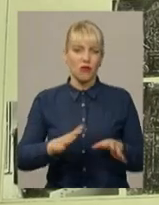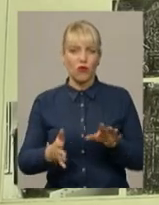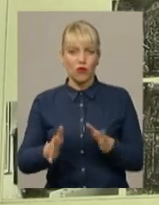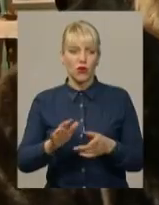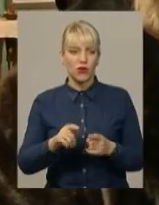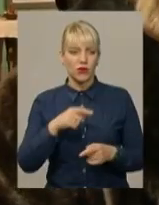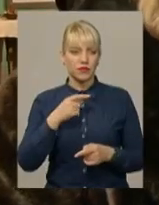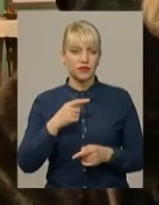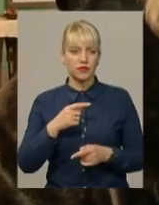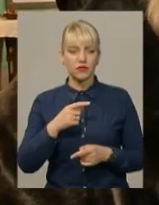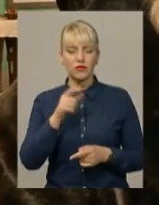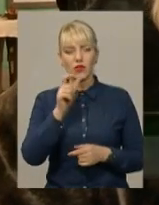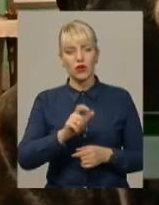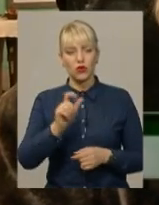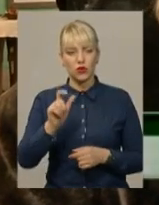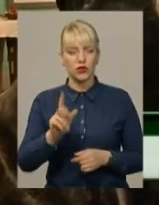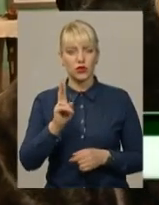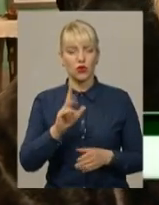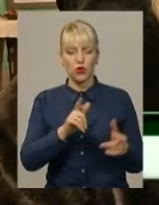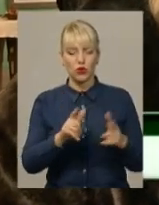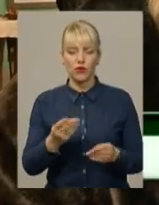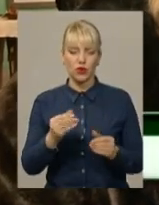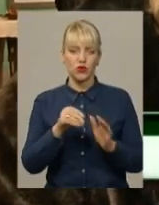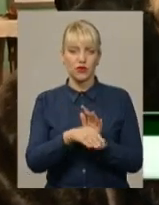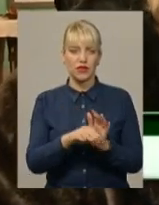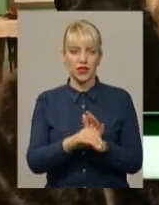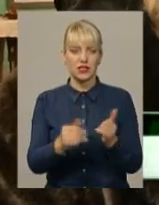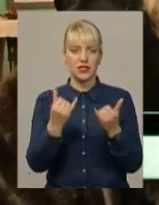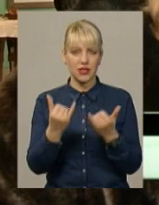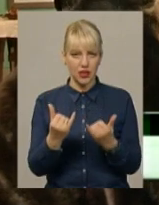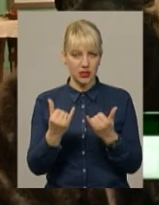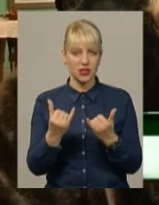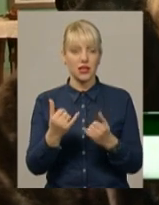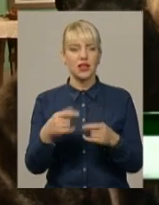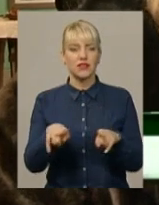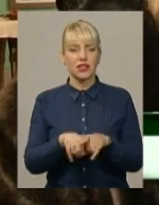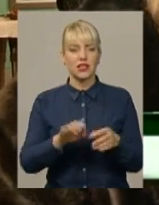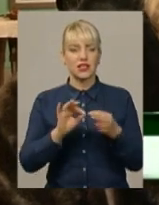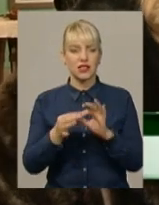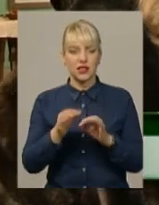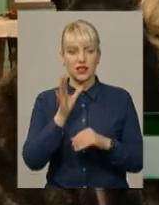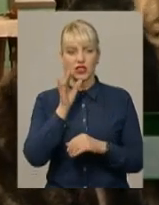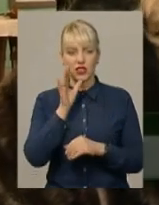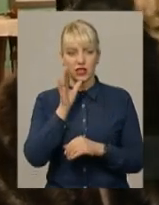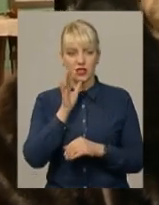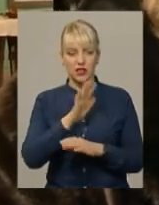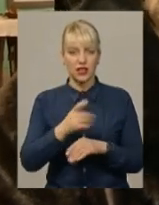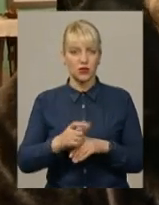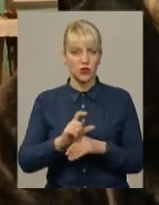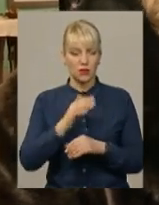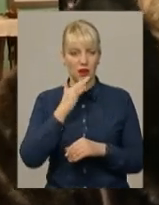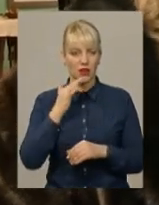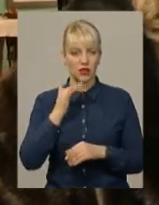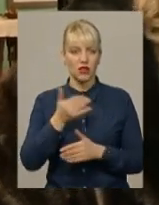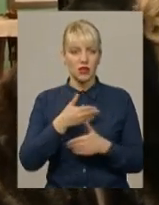Карбовська. Людей, які готові вкласти свої кошти зараз, в такий складний час, не дуже багато.